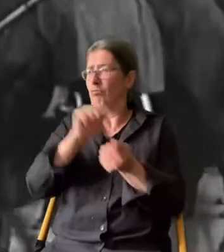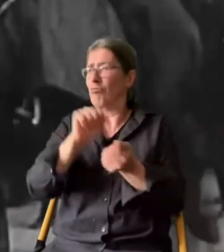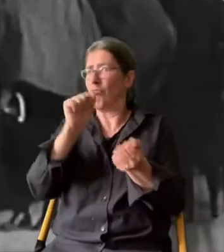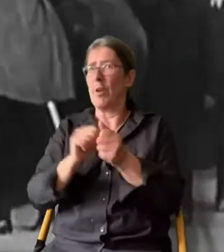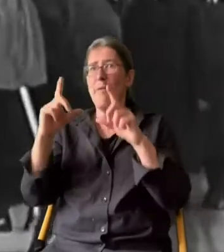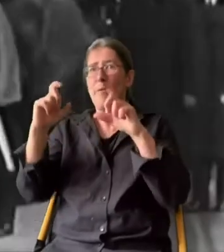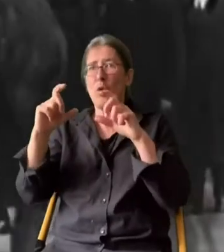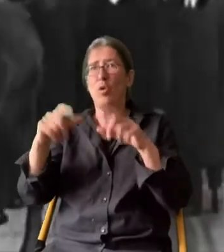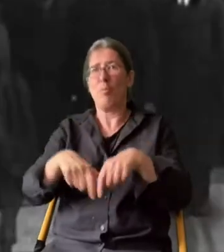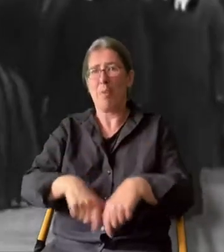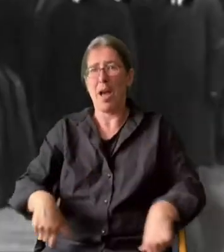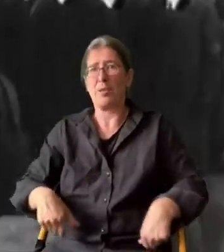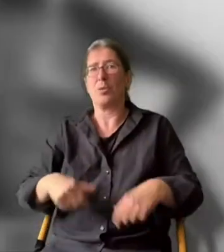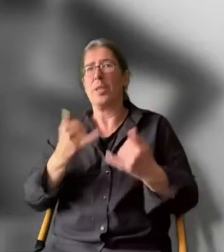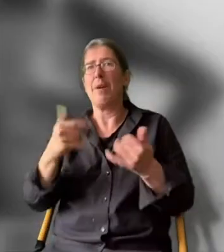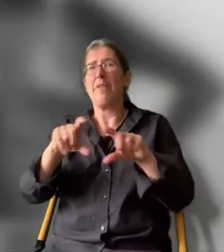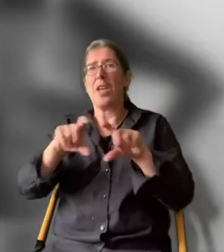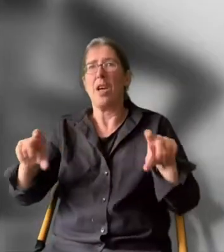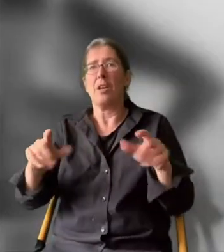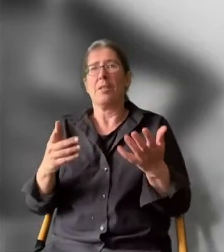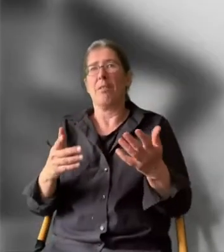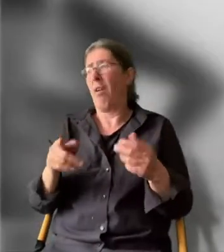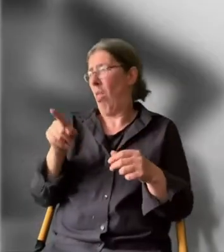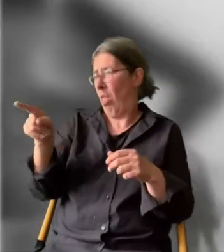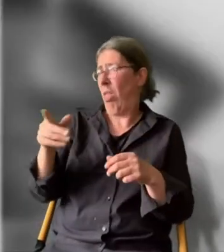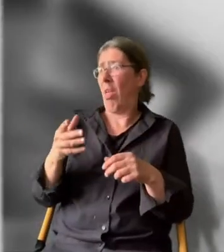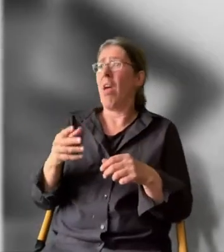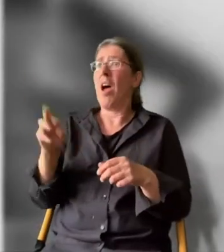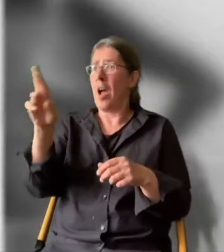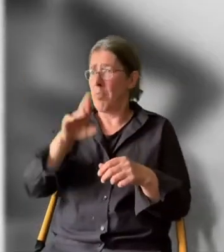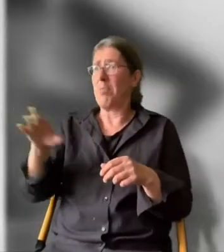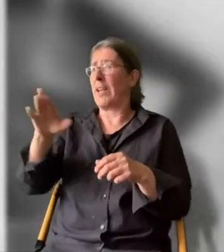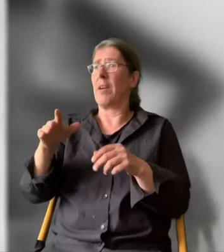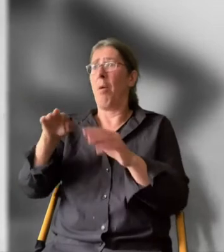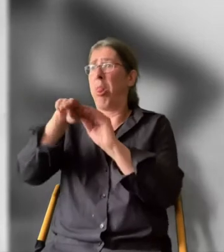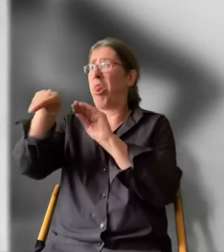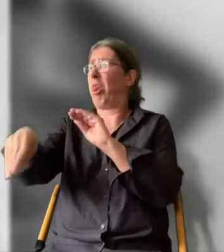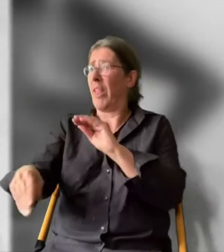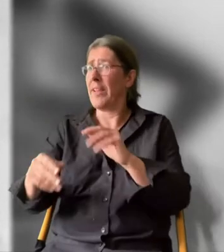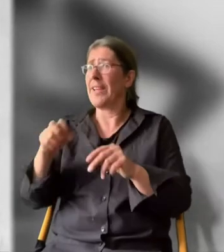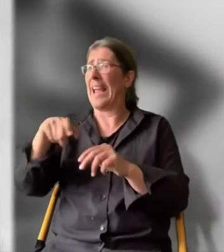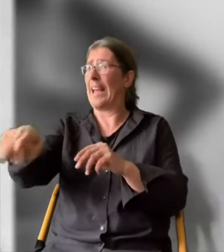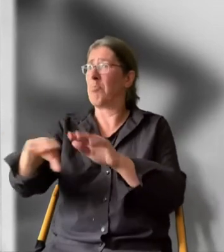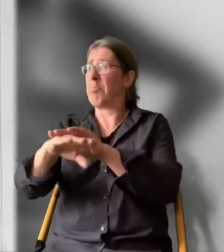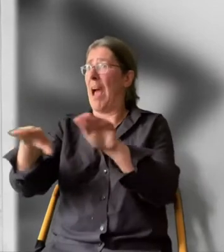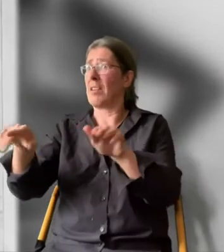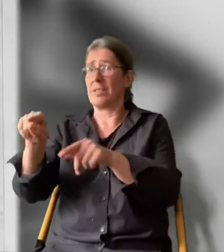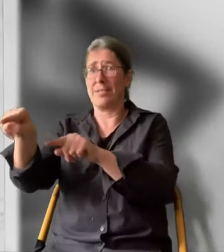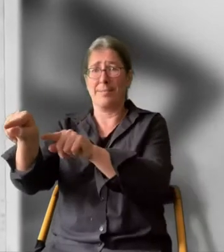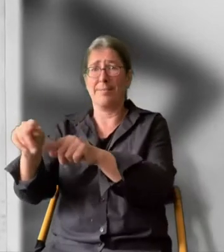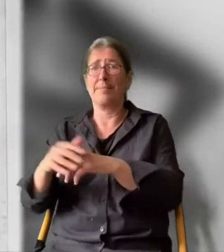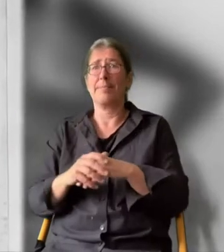das Foto in Badehose gedruckt und immer wieder mit dem hämischen Slogan, die Republik geht baden.